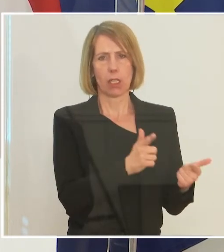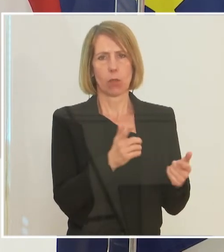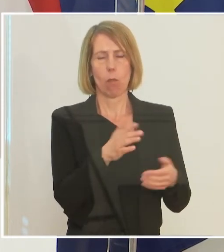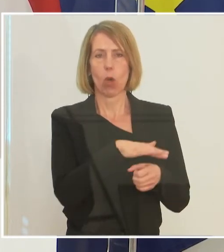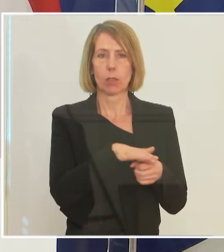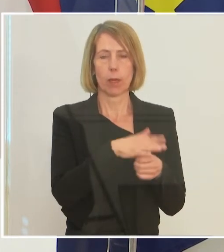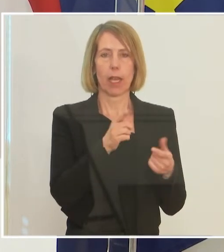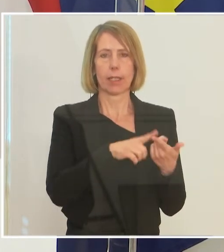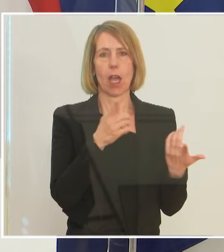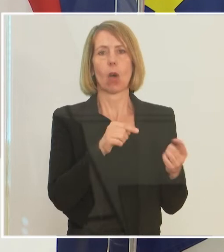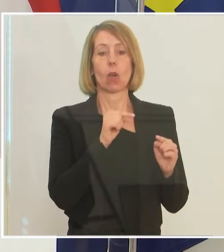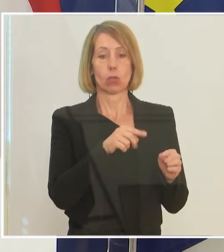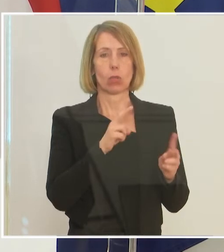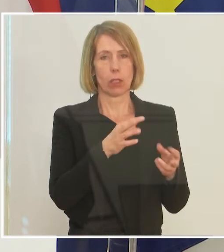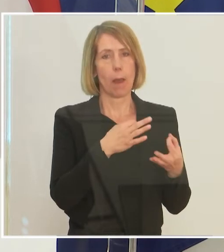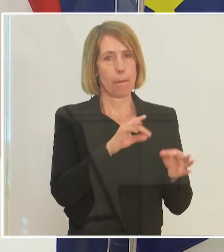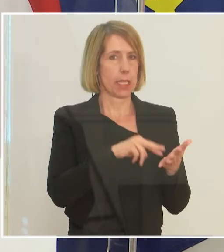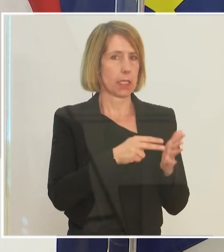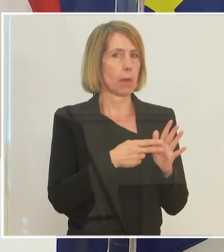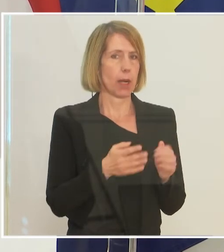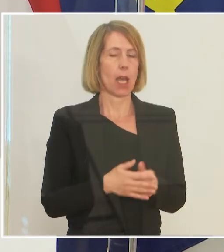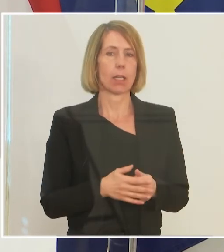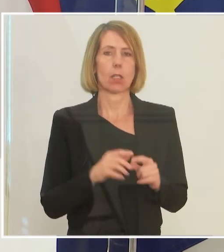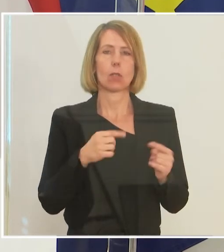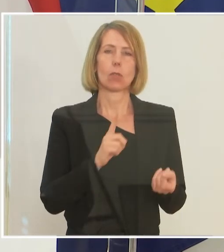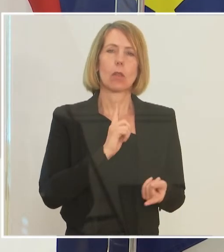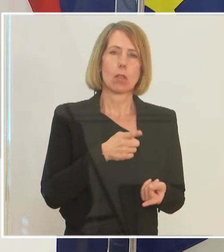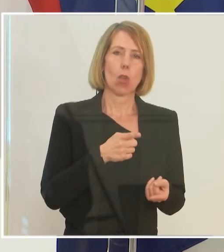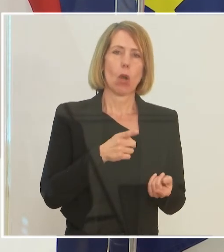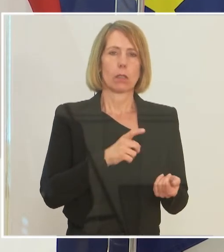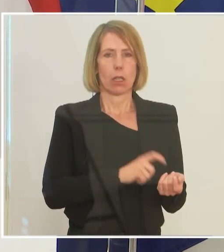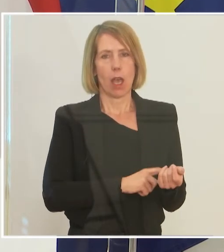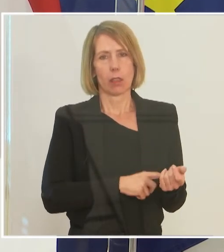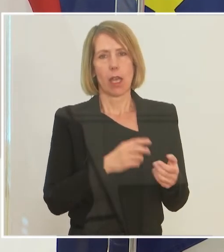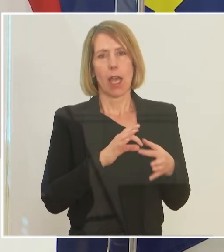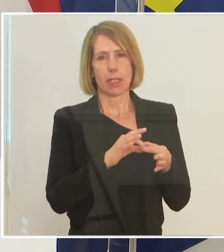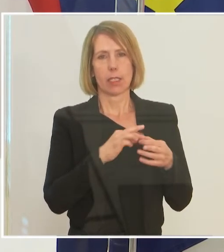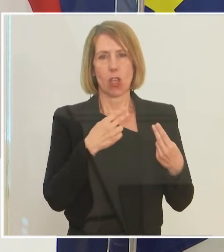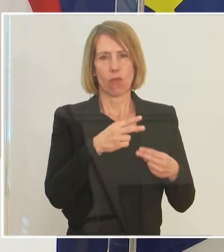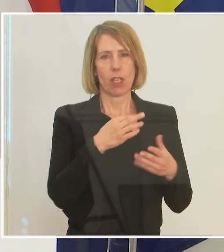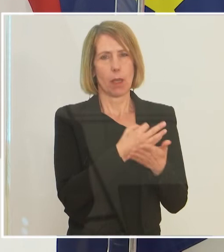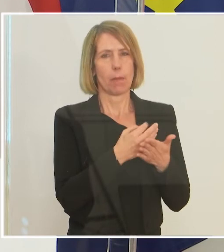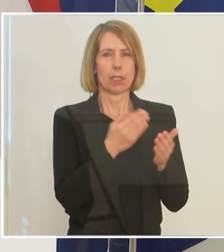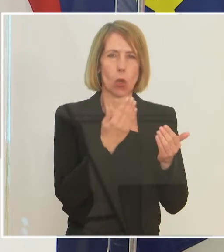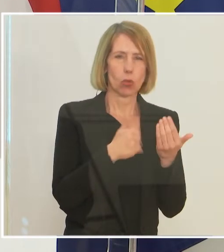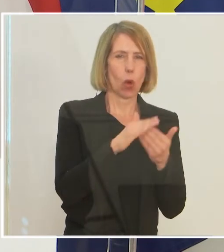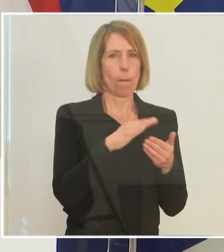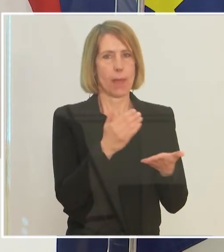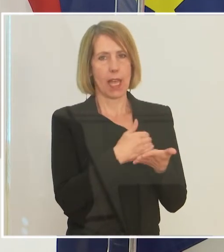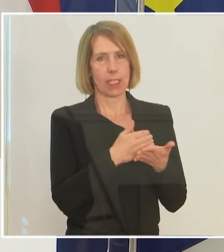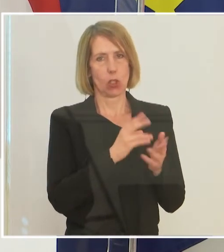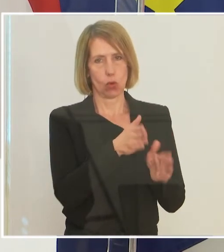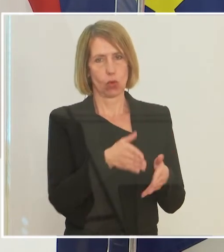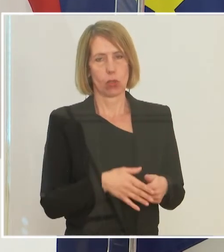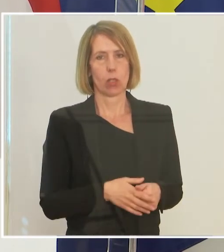dann, glaube ich, kann man es auch besser planen und dann sollte auch der Anreiz zur Weiterbildung besser genutzt werden. Und das, glaube ich, ist auch dann